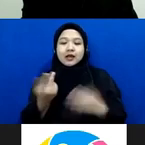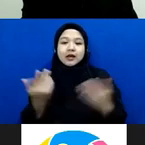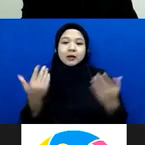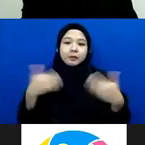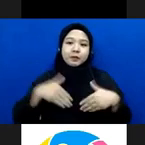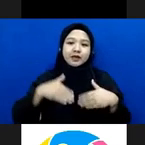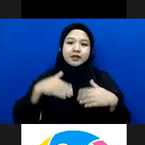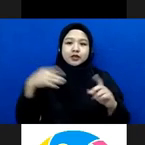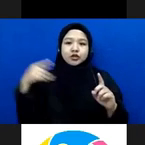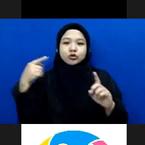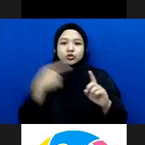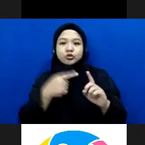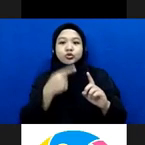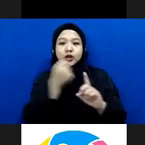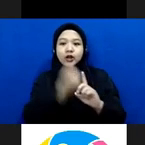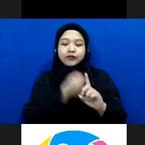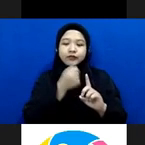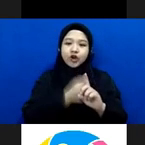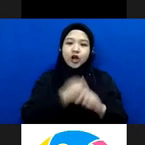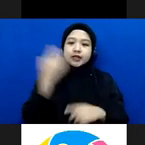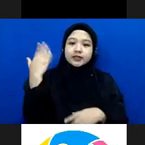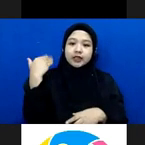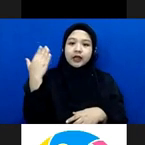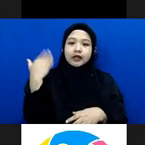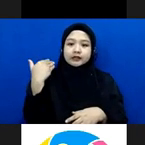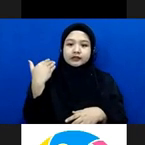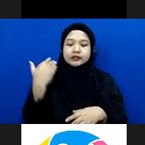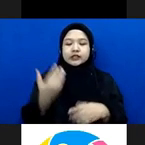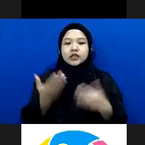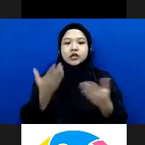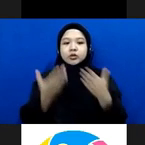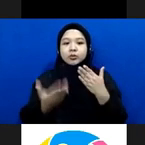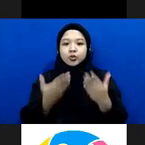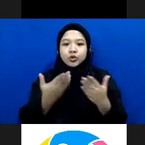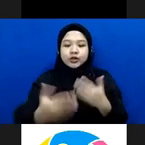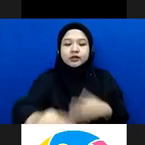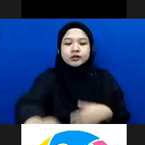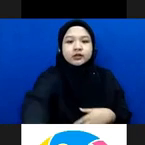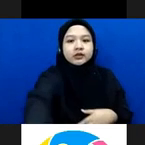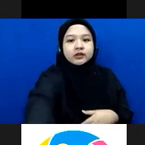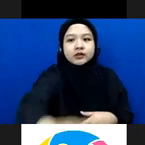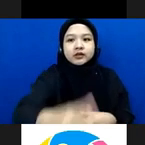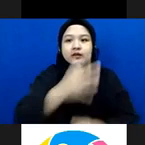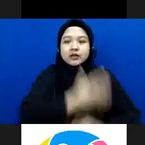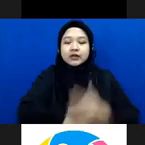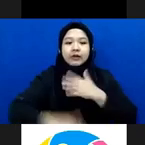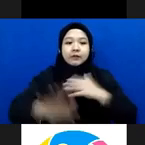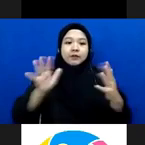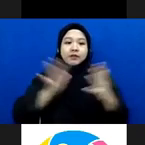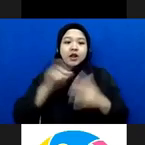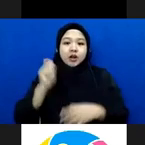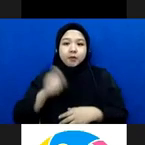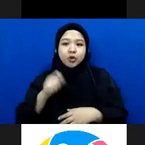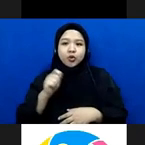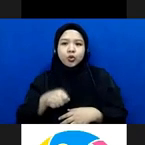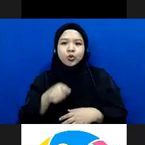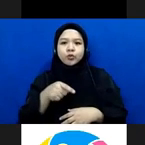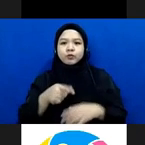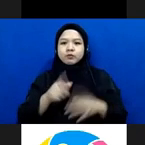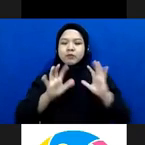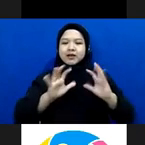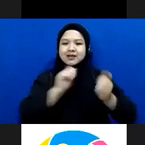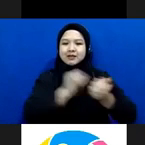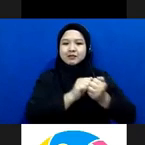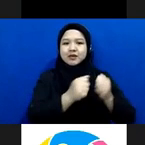tujuan advokasi tadi mungkin difabel yang berhadapan dengan hukum ini akan banyaknya kalau untuk perkaratun